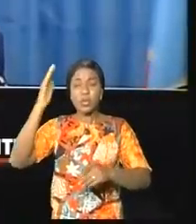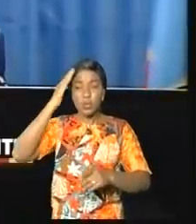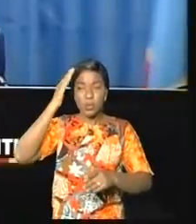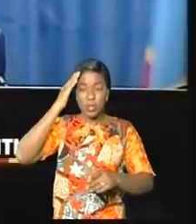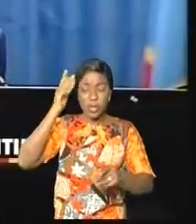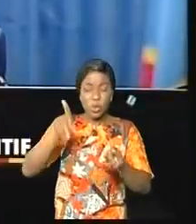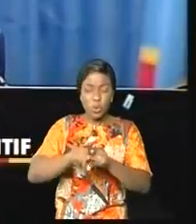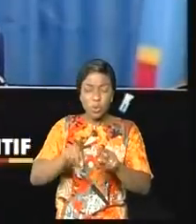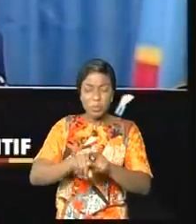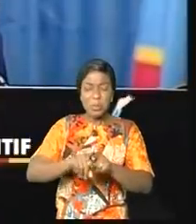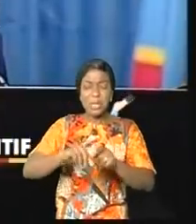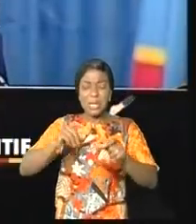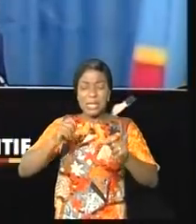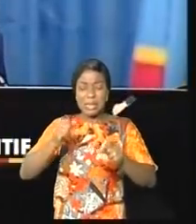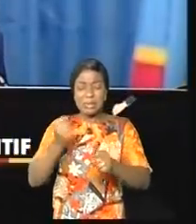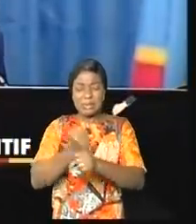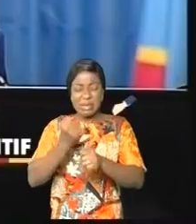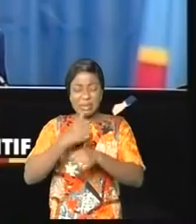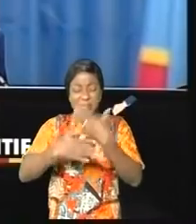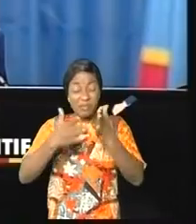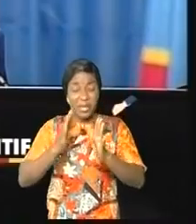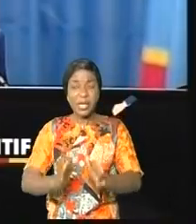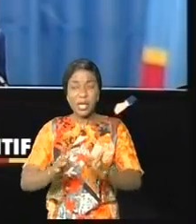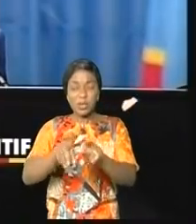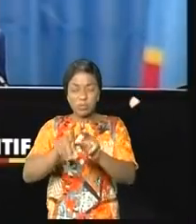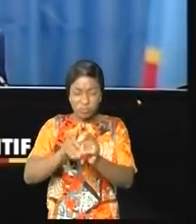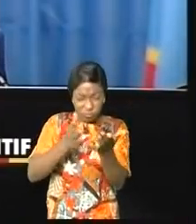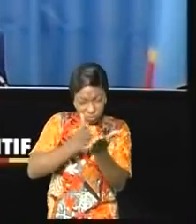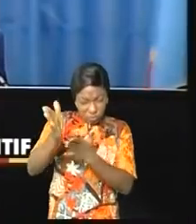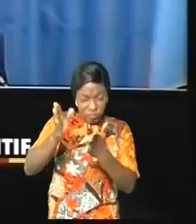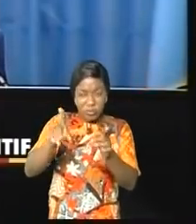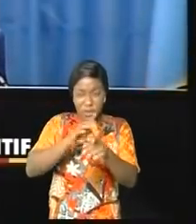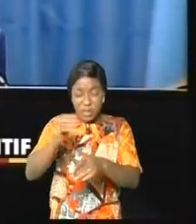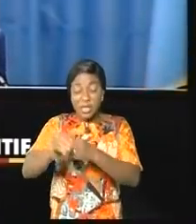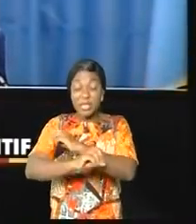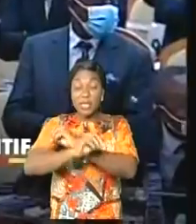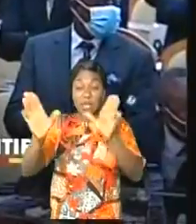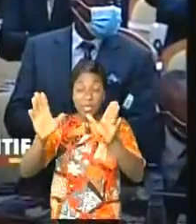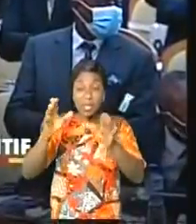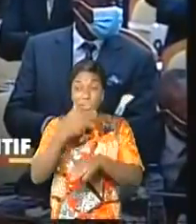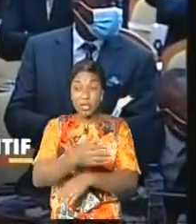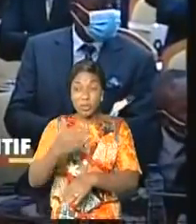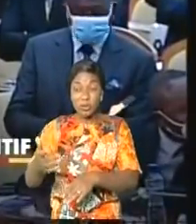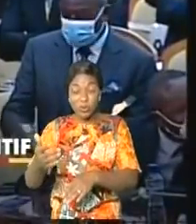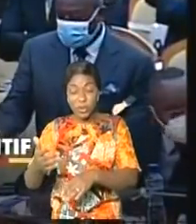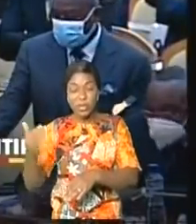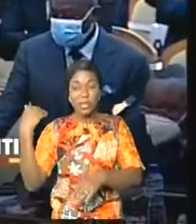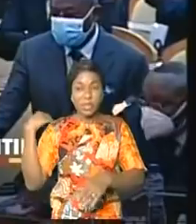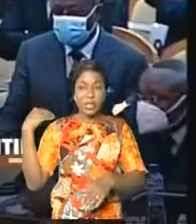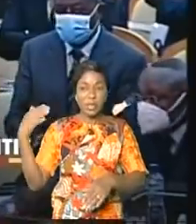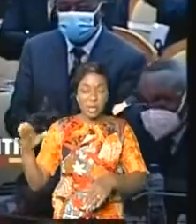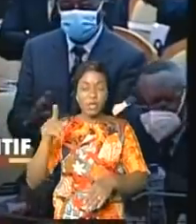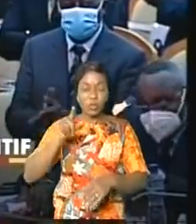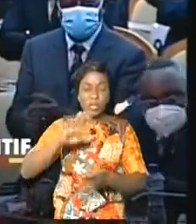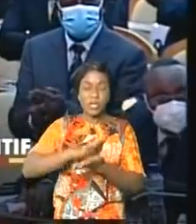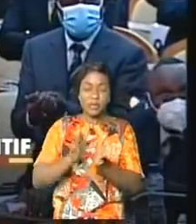rigouré dans le travail, homme de principe et transparent dans la gestion de l'arrest républicain, les nouveaux locataires du bureau de l